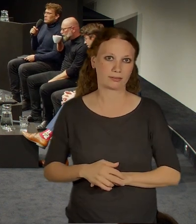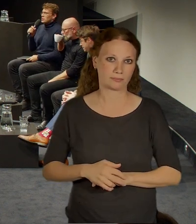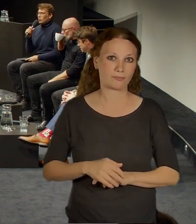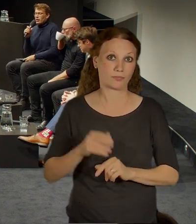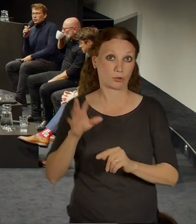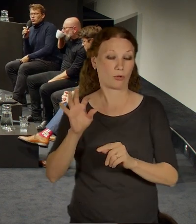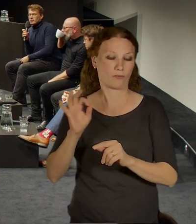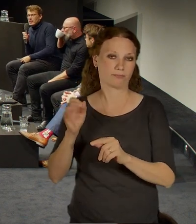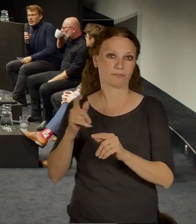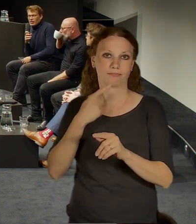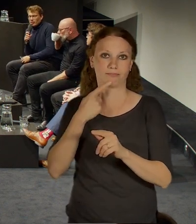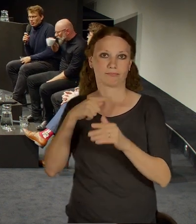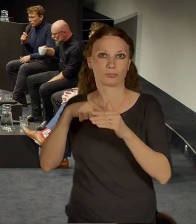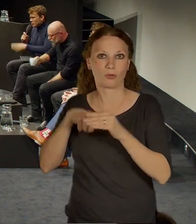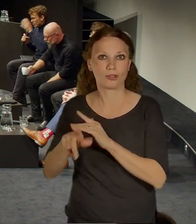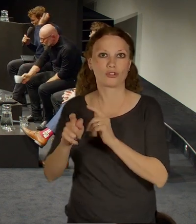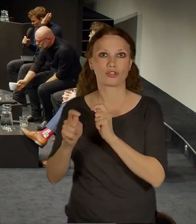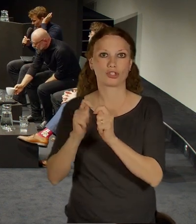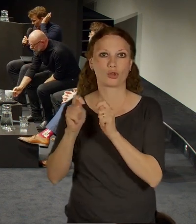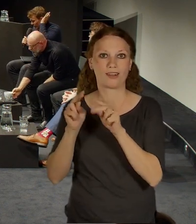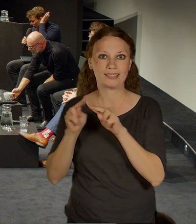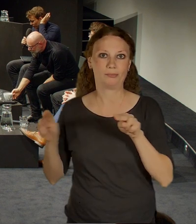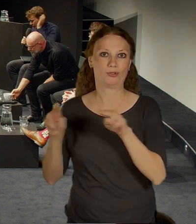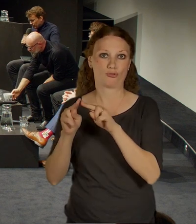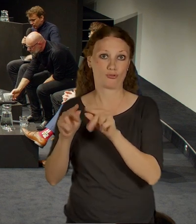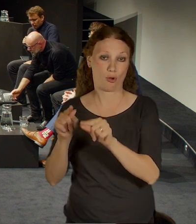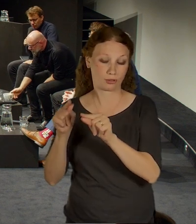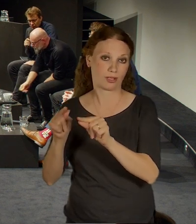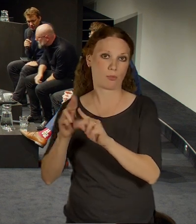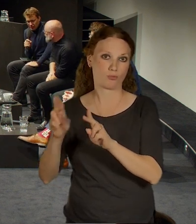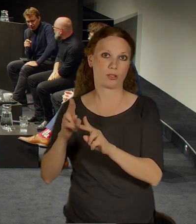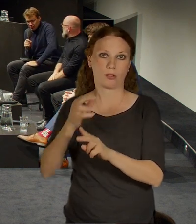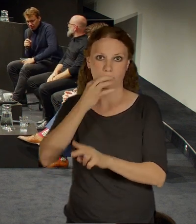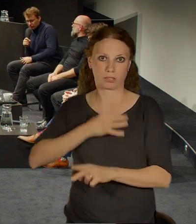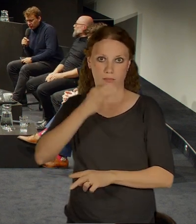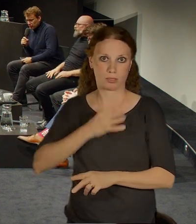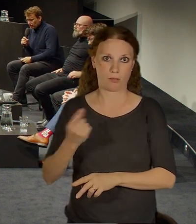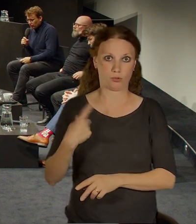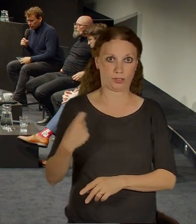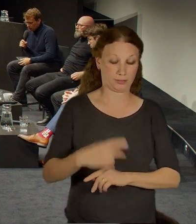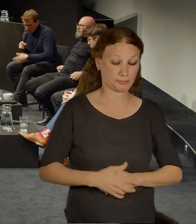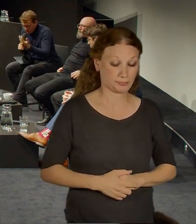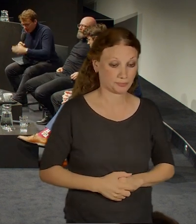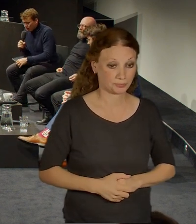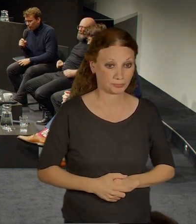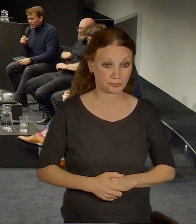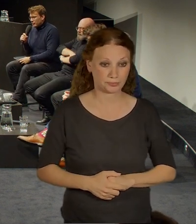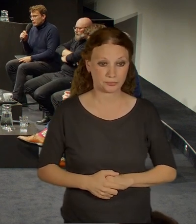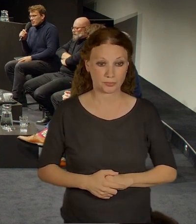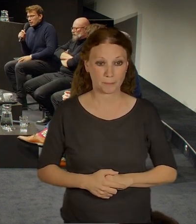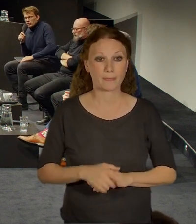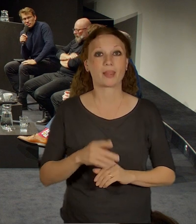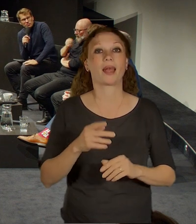místnosti, kde můžete pokládat dotazy. Dotazy se zatím týkají cyklodopravy a termy parkovacích